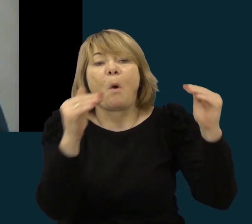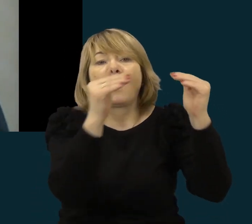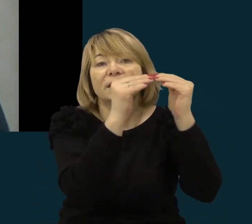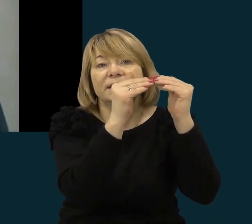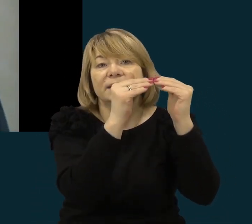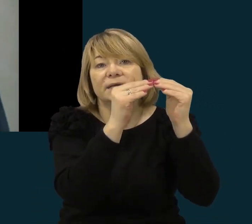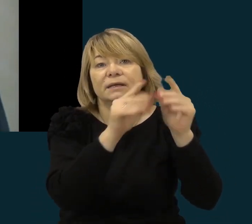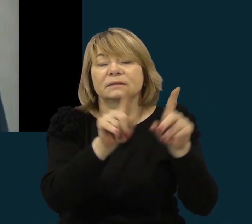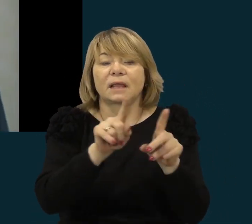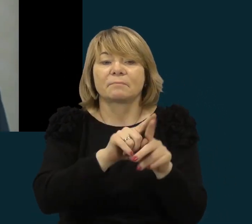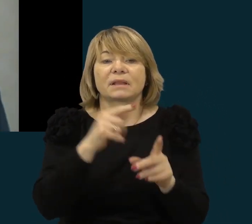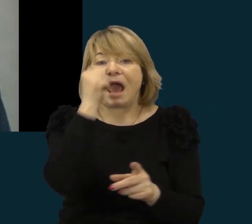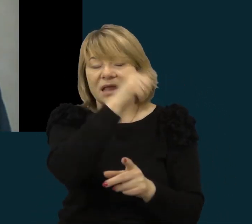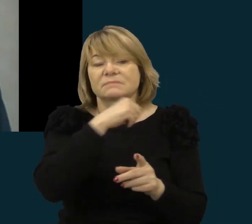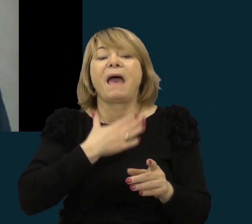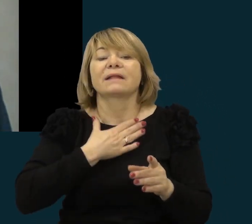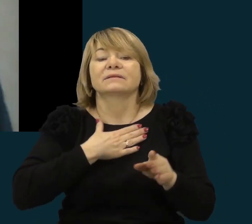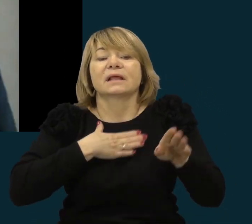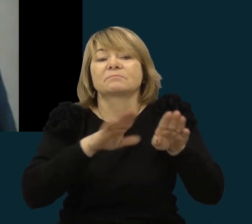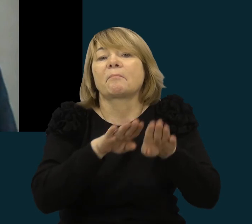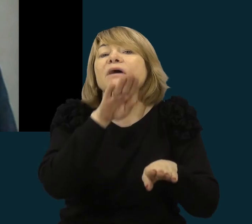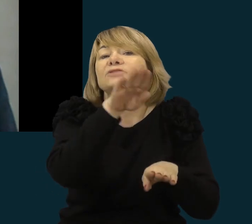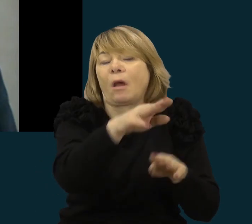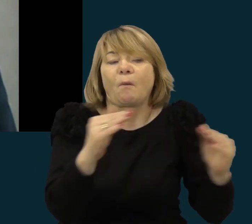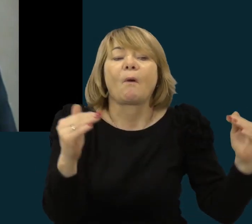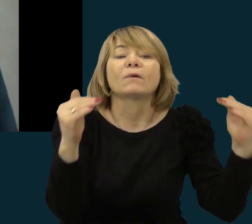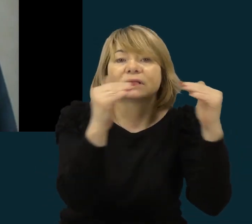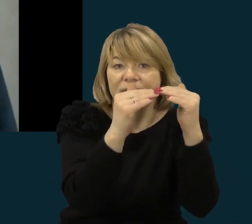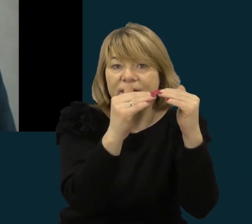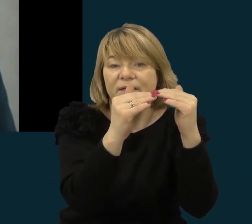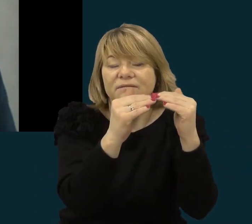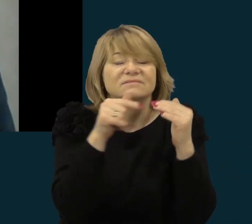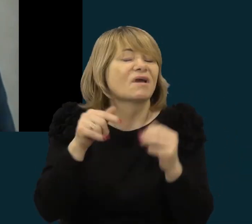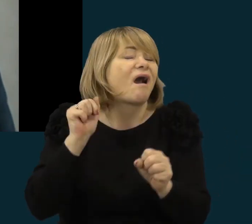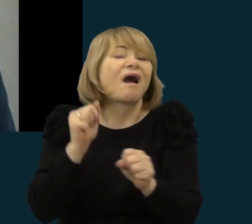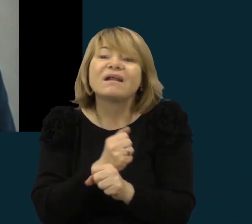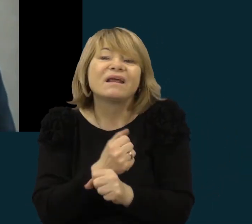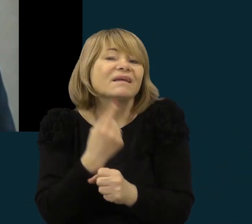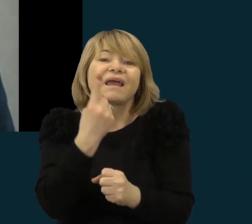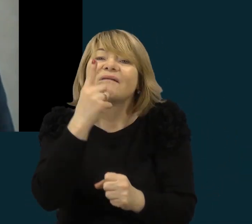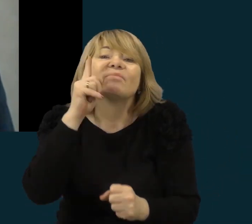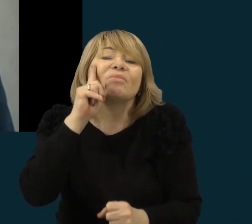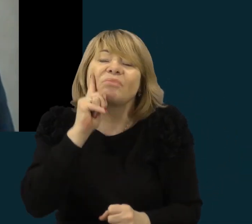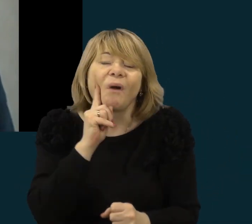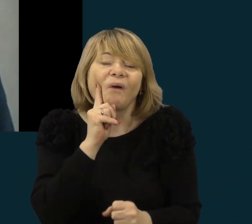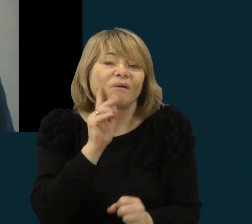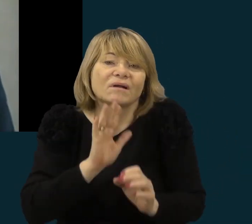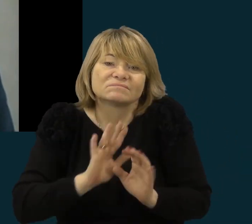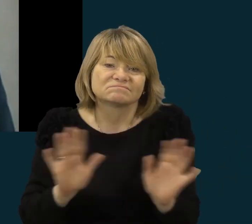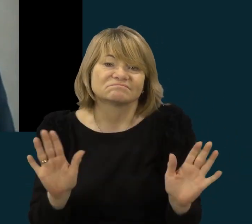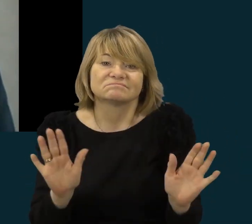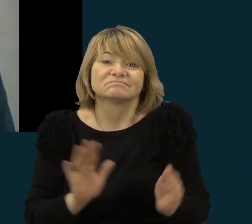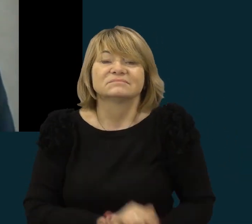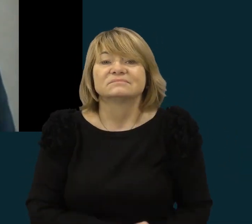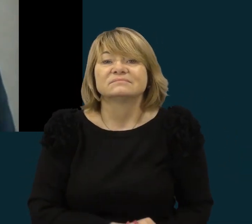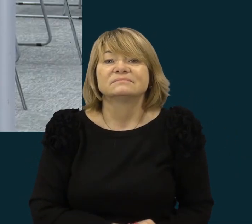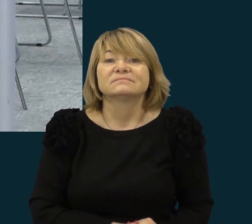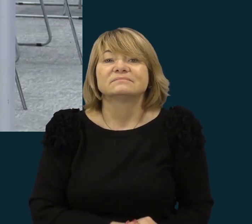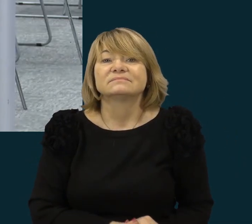asmeninės pažangos lygį. Čia tik reikia noro iš noro. Taip, šią